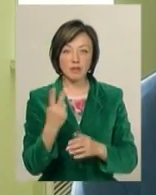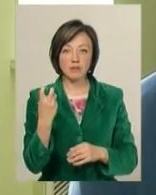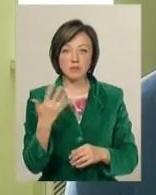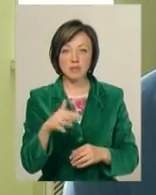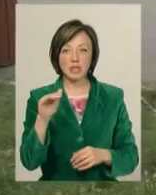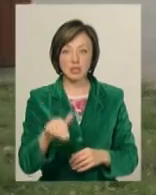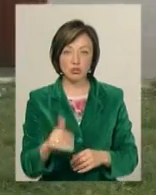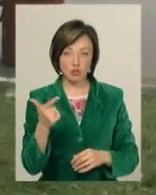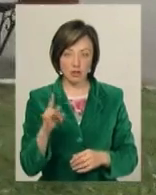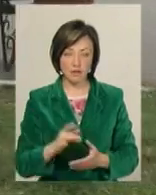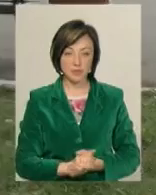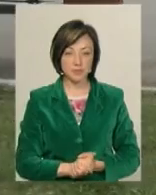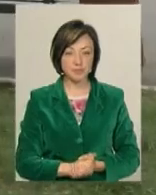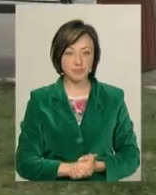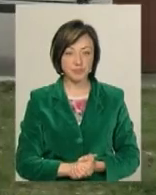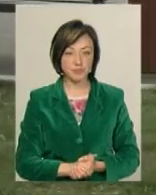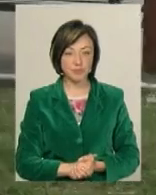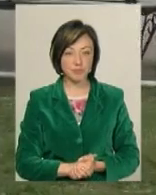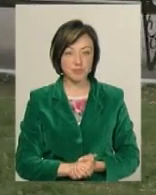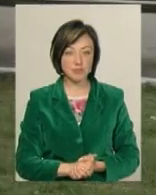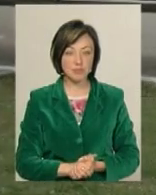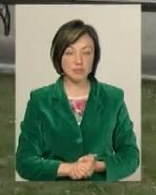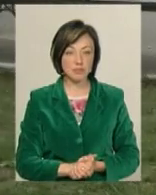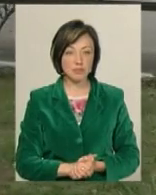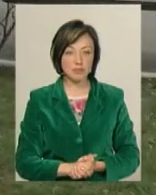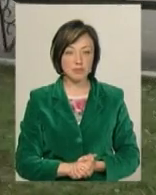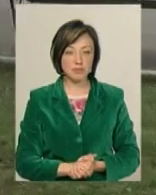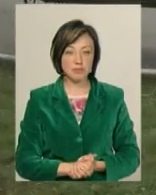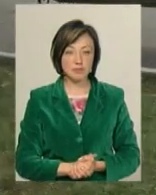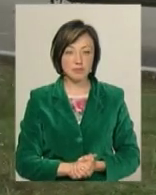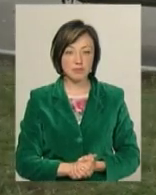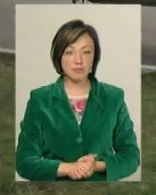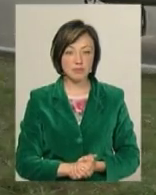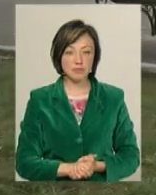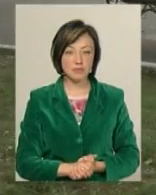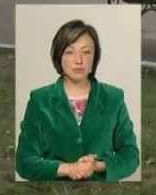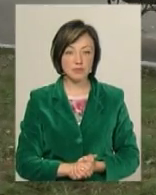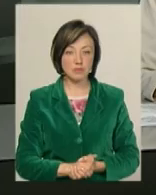тисяч гривень. Наталія Сідова, Віктор Кривий, Володимир Паламар. Новини Поділяцентр.